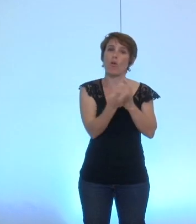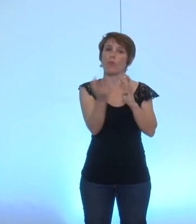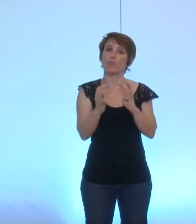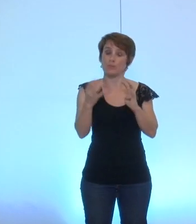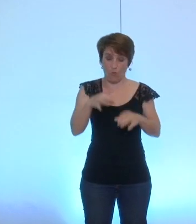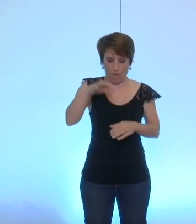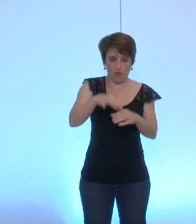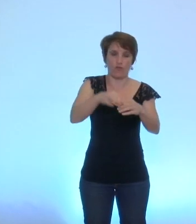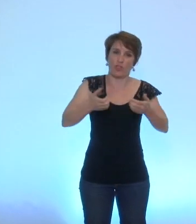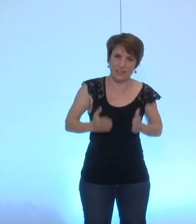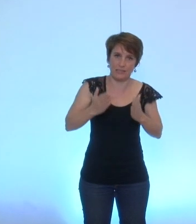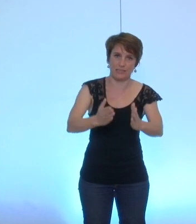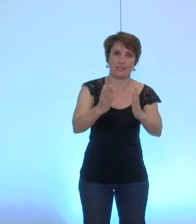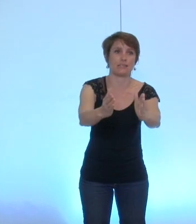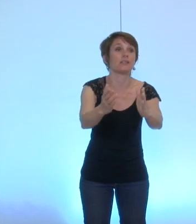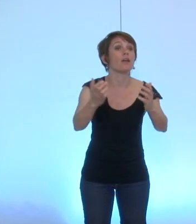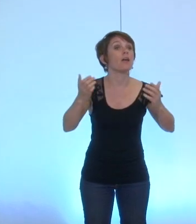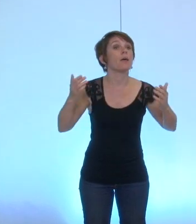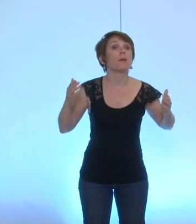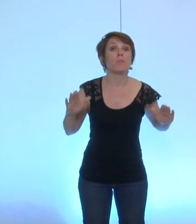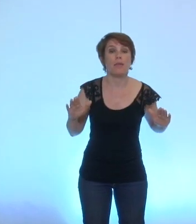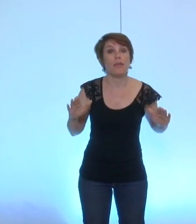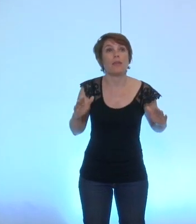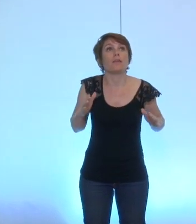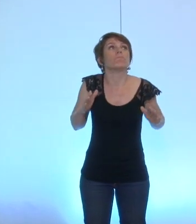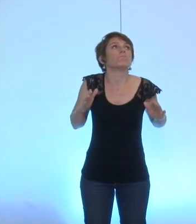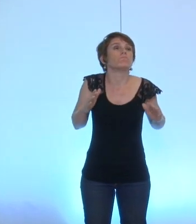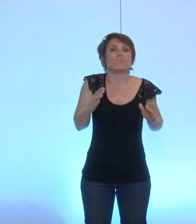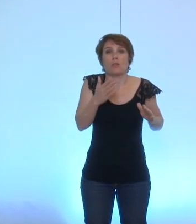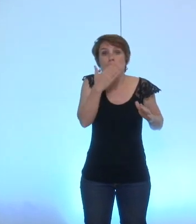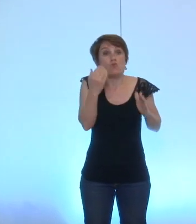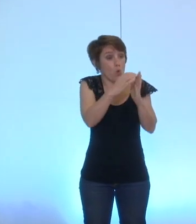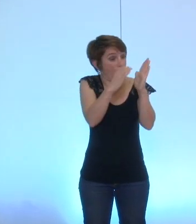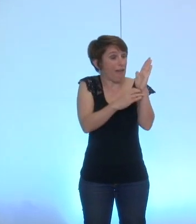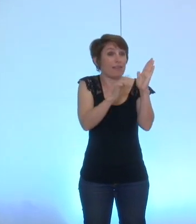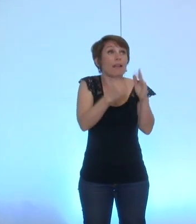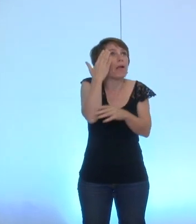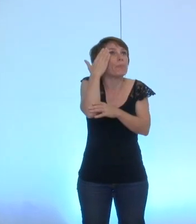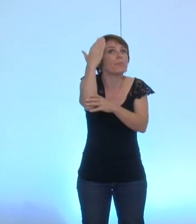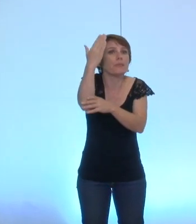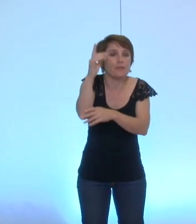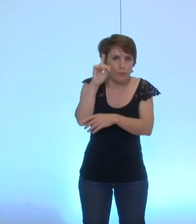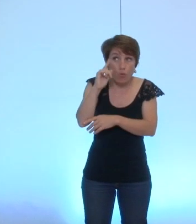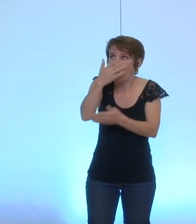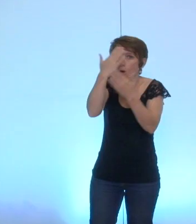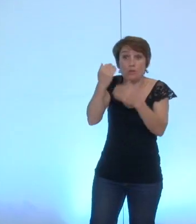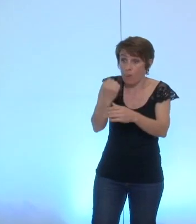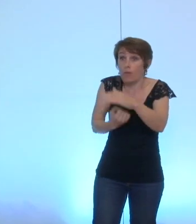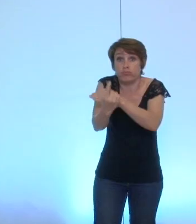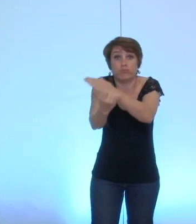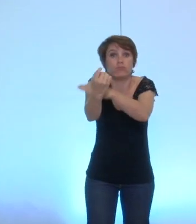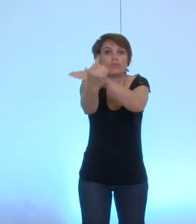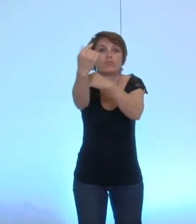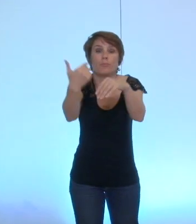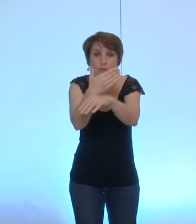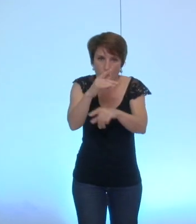et on n pas maître effectivement de l'actualité et d'une possibilité d'avoir au delà des 11 conseils municipaux de l'année